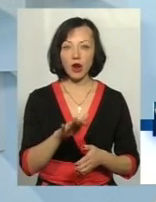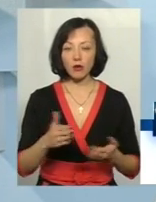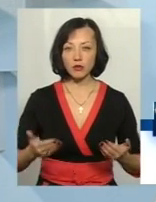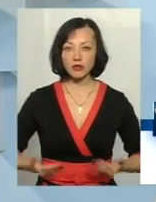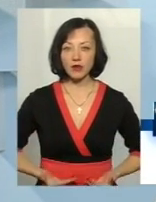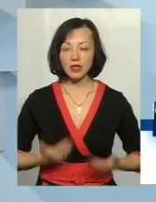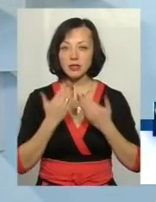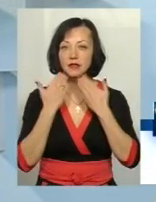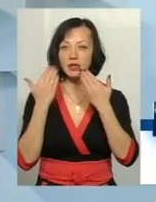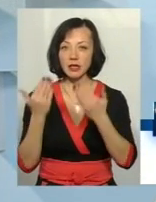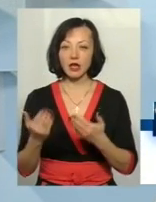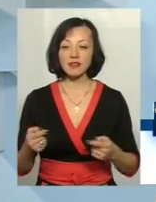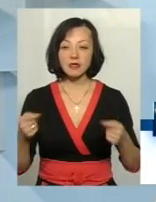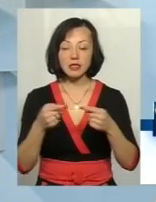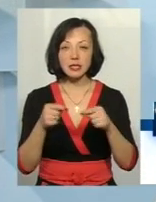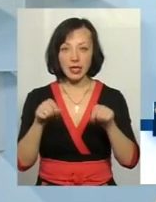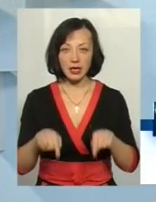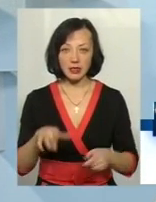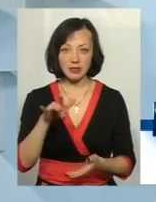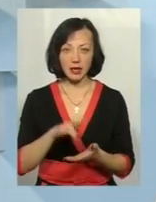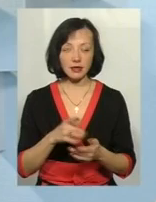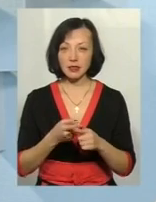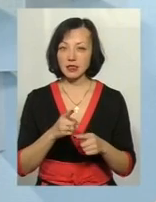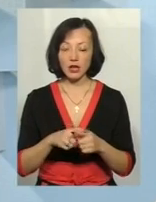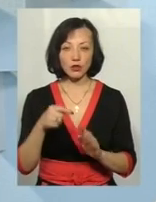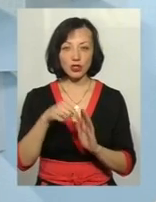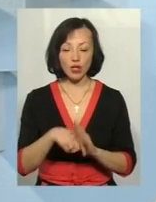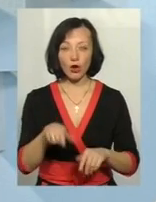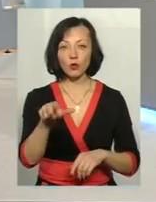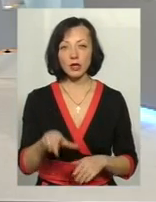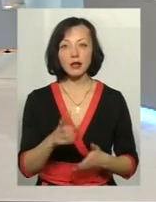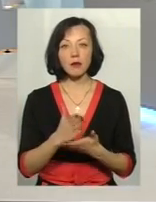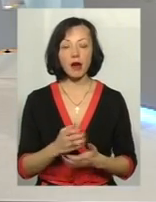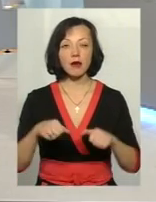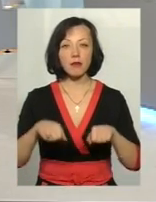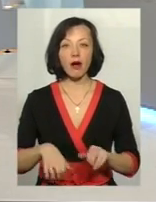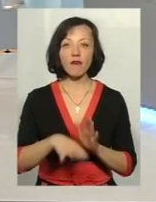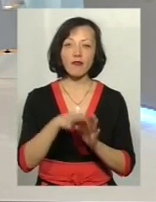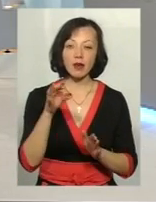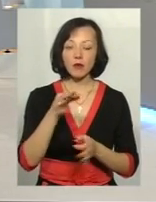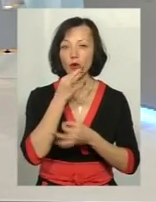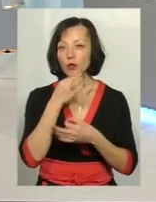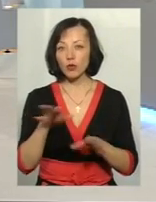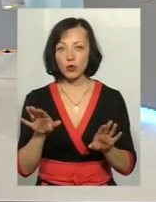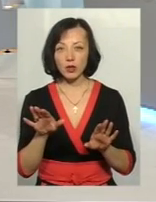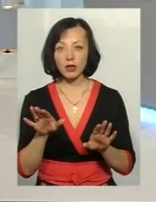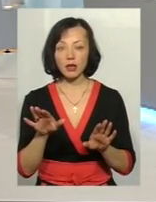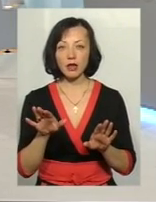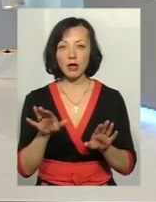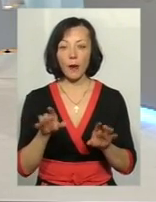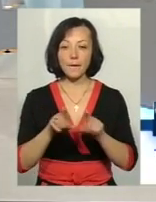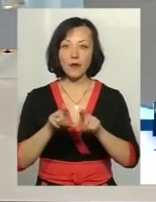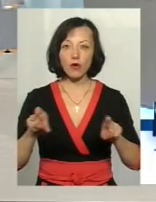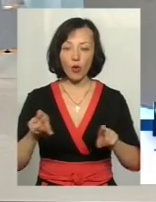звертатися в саме цей центр. Це не означає, і людина має право вибору в будь-який бюро правової